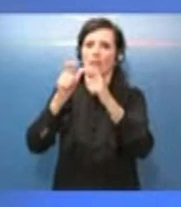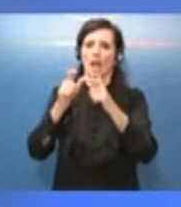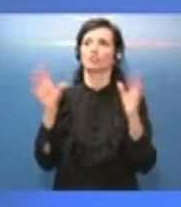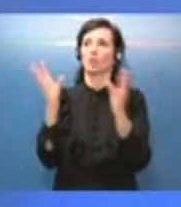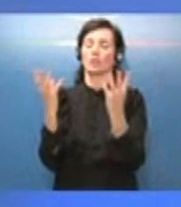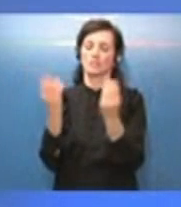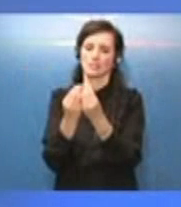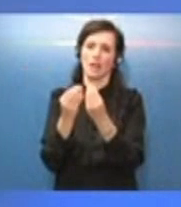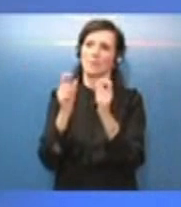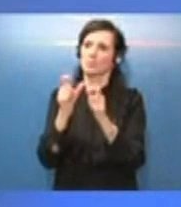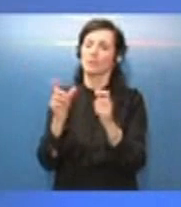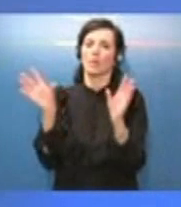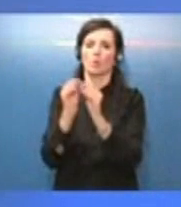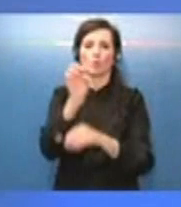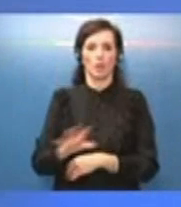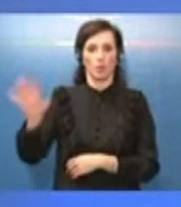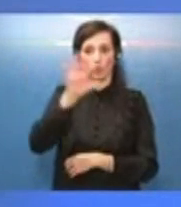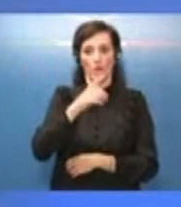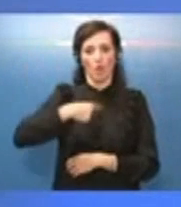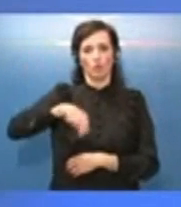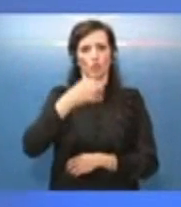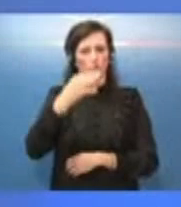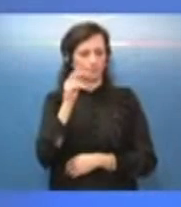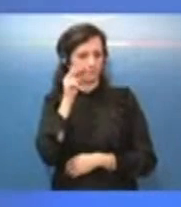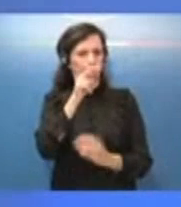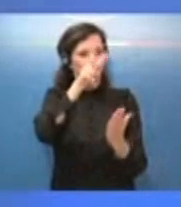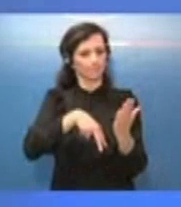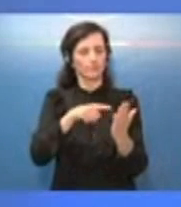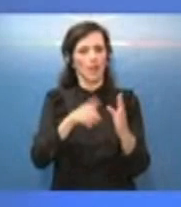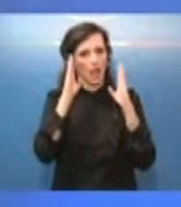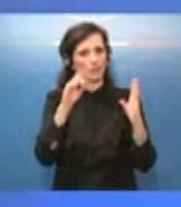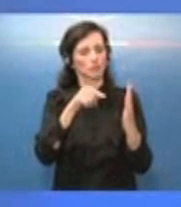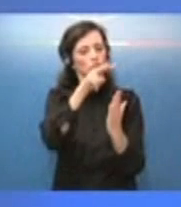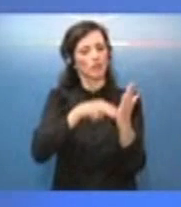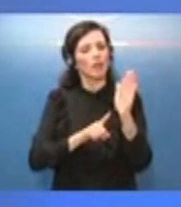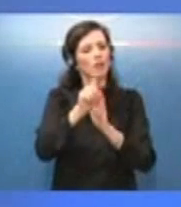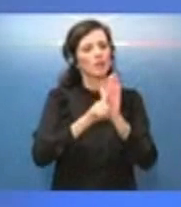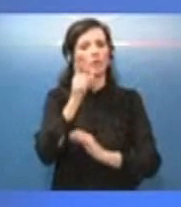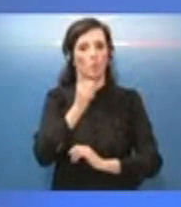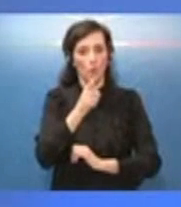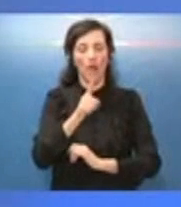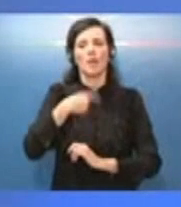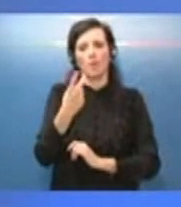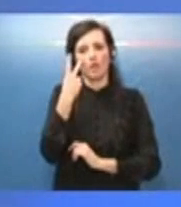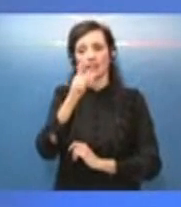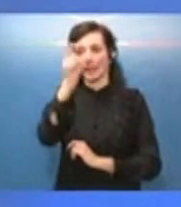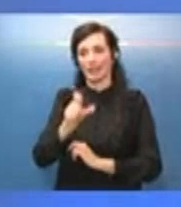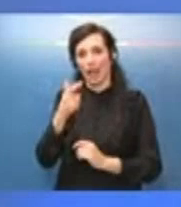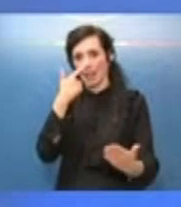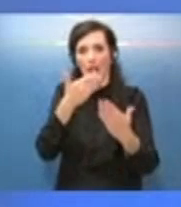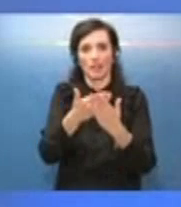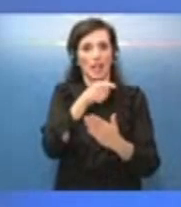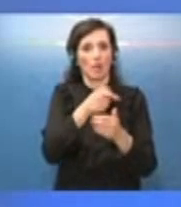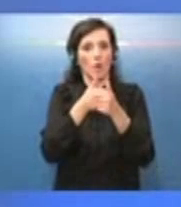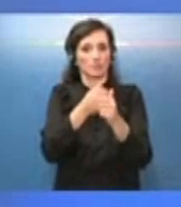attenzione quindi gli esiti di questo confronto europeo e poi valuteremo se adeguare le nostre misure. Voglio però ricordare